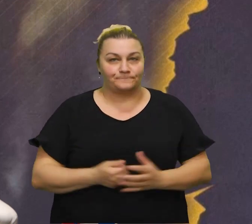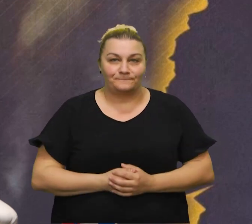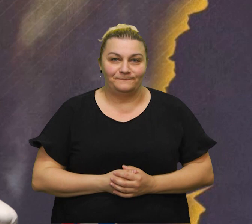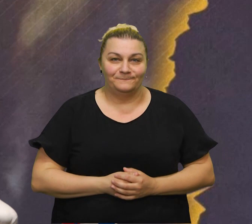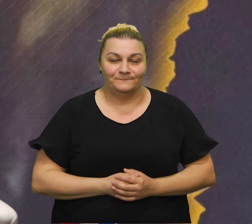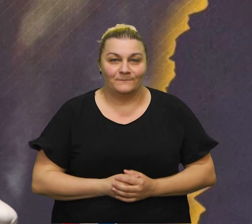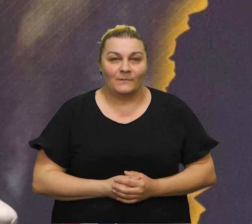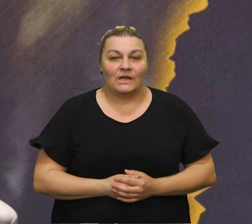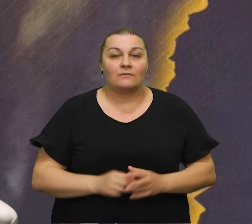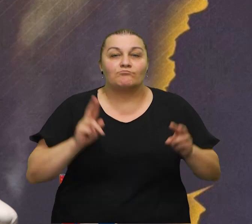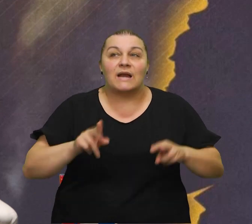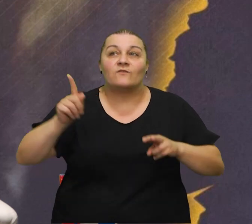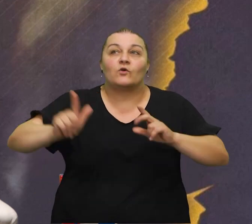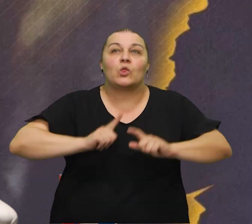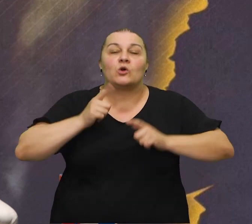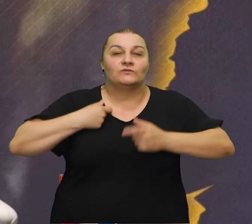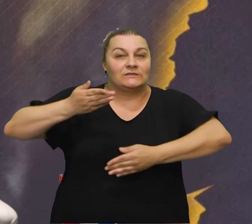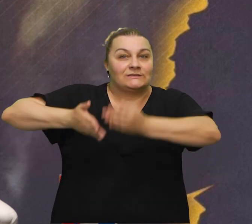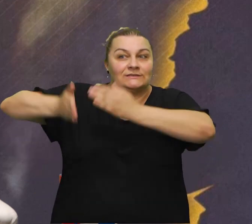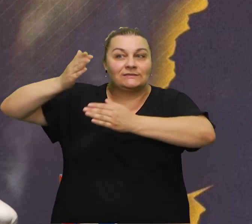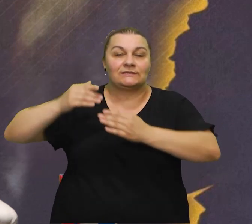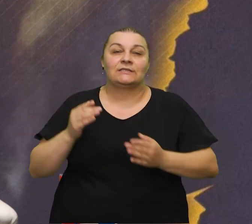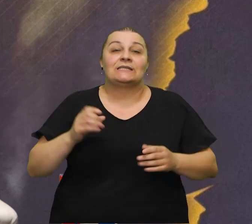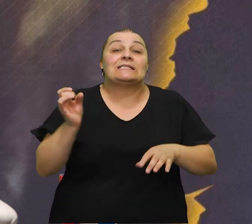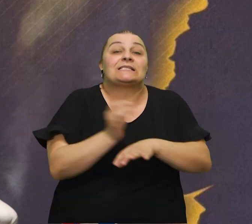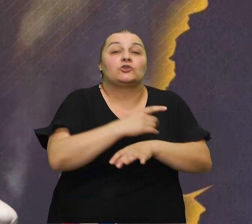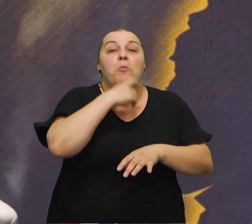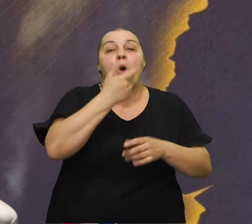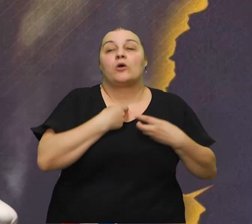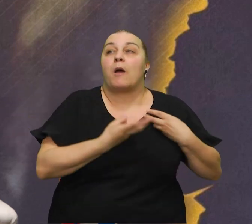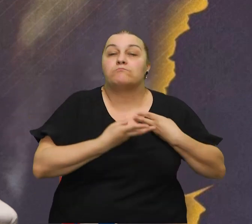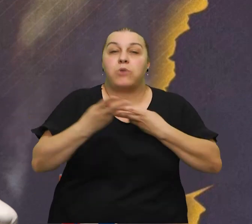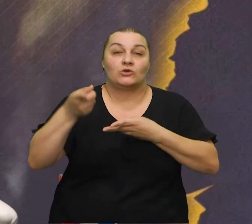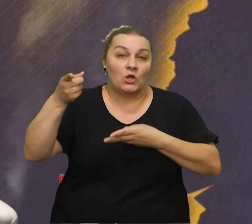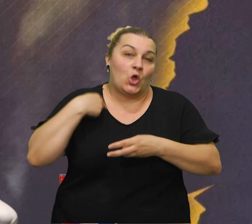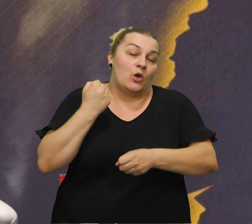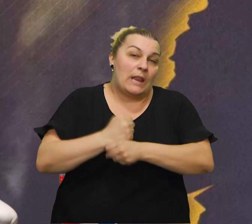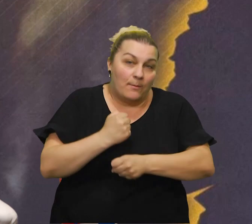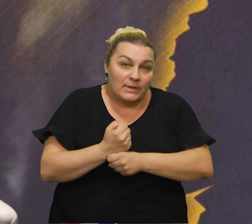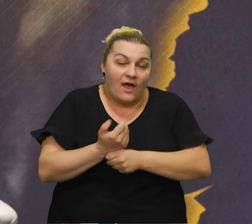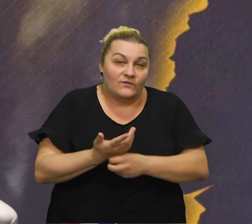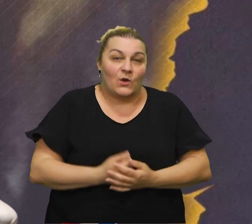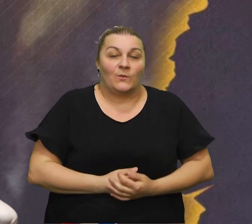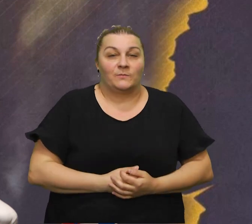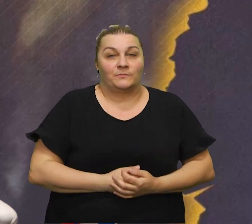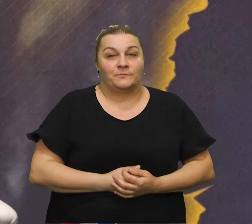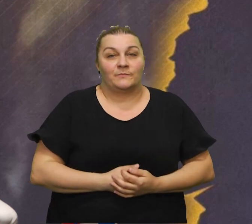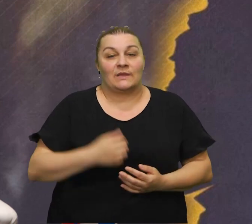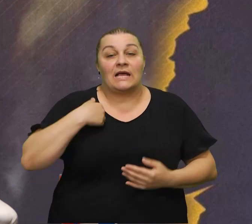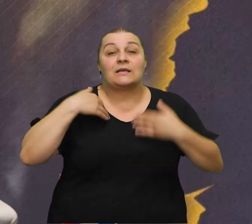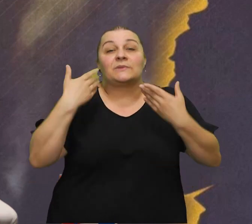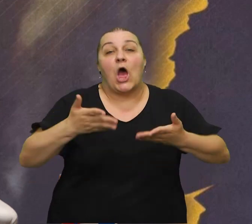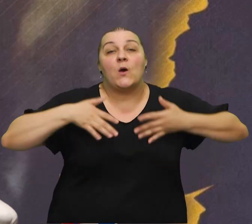šta se sad to doživio i eto sreća šta me Bog poslao i to napravio i dao sam malo